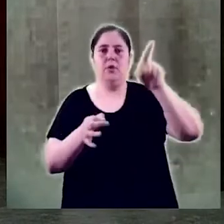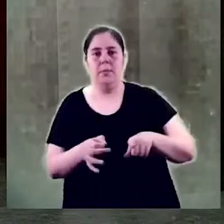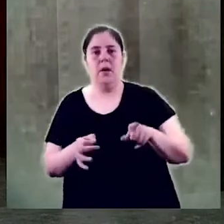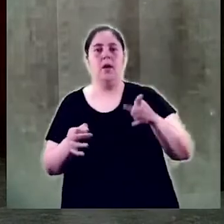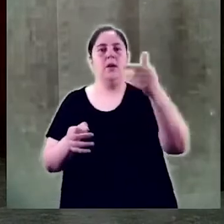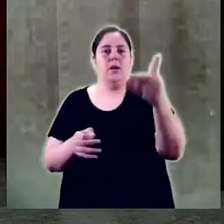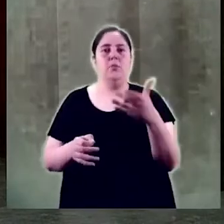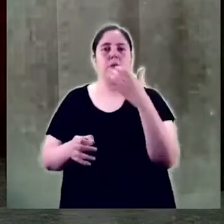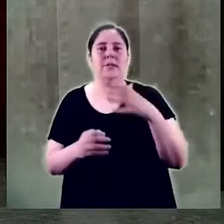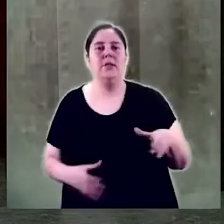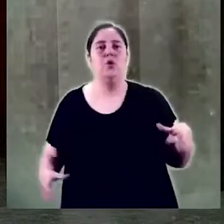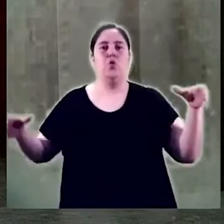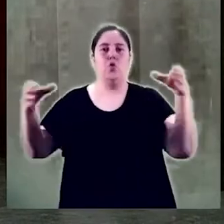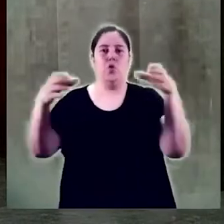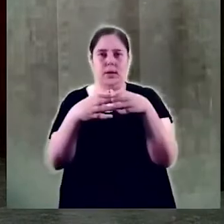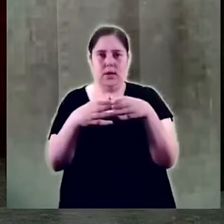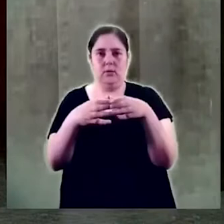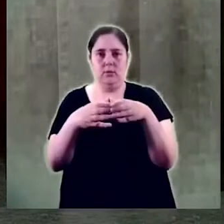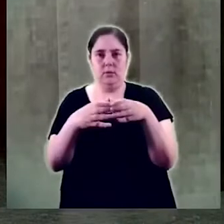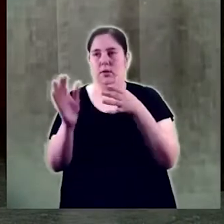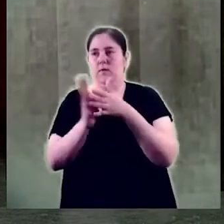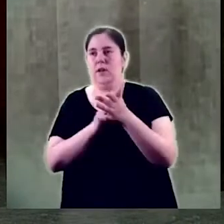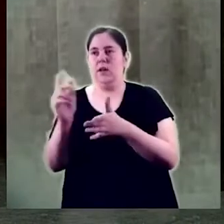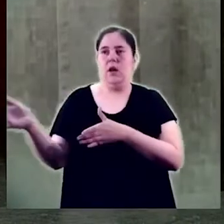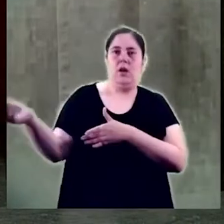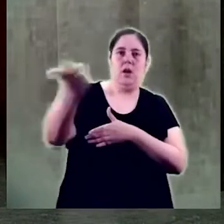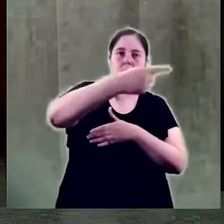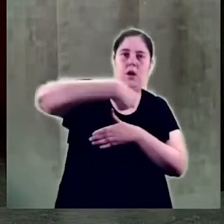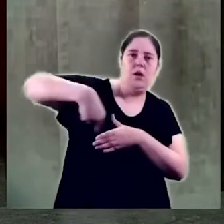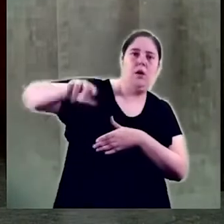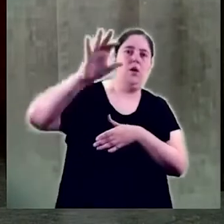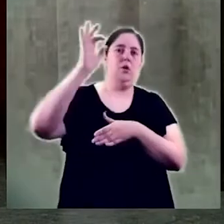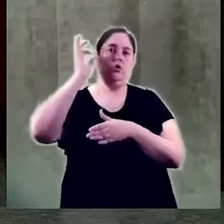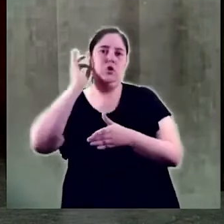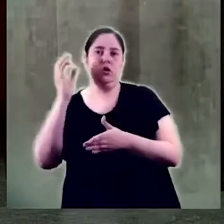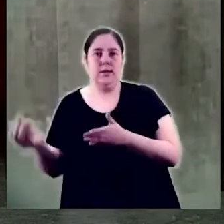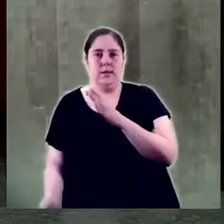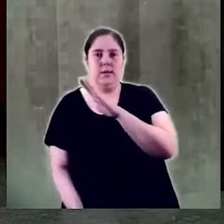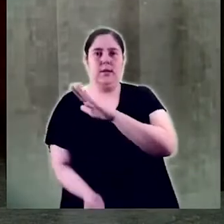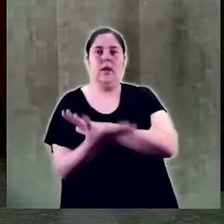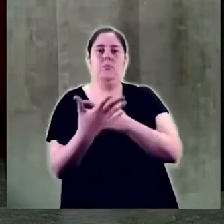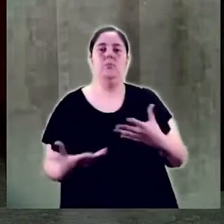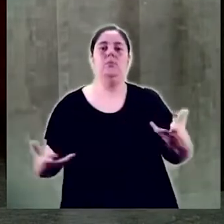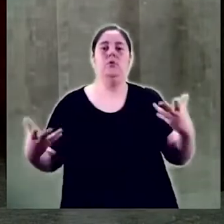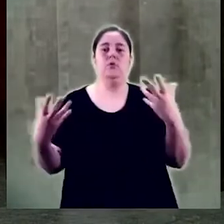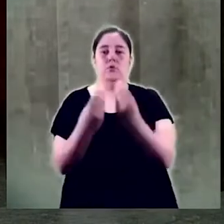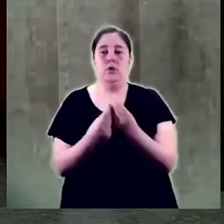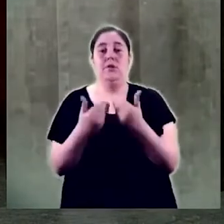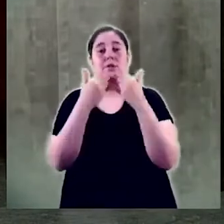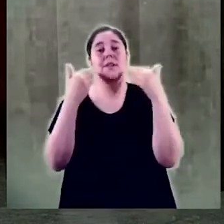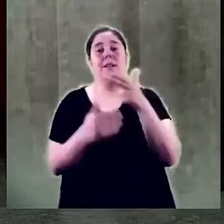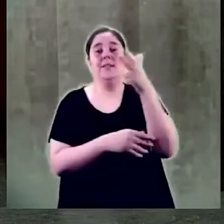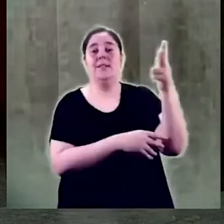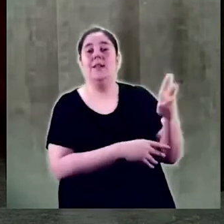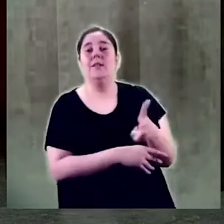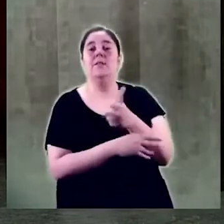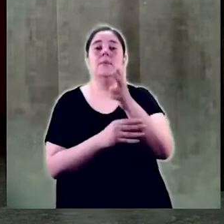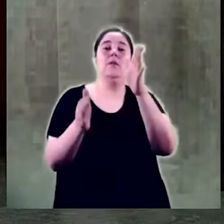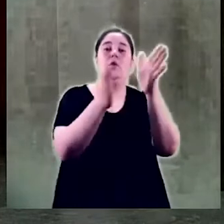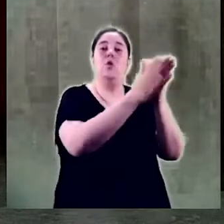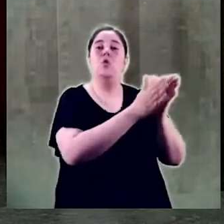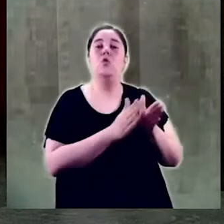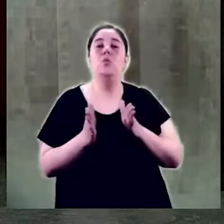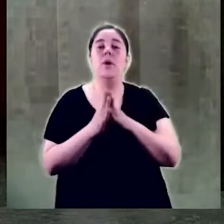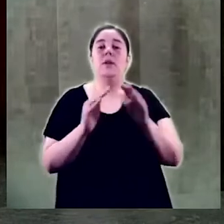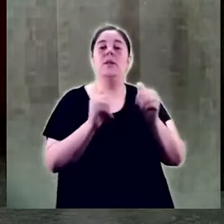col·lectiu, en el que creiem entre totes. Com imagino que ja sabreu, gràcies al vídeo que han realitzat les companyes de la Facultat de Comunicació, que ha estat molt